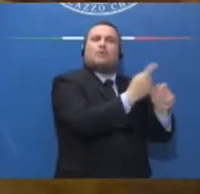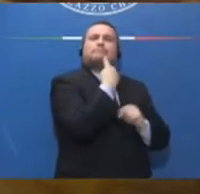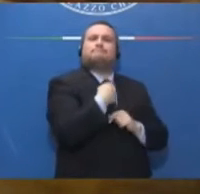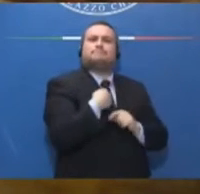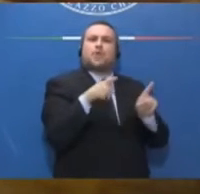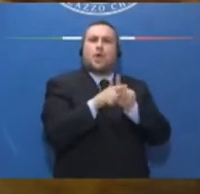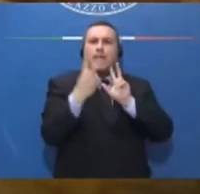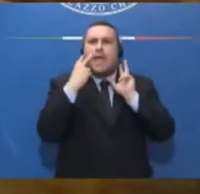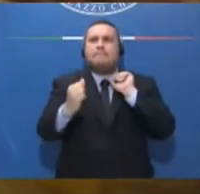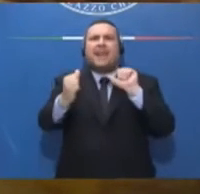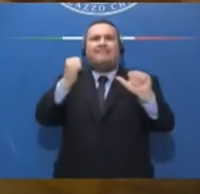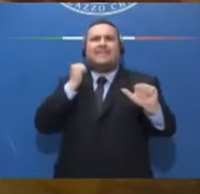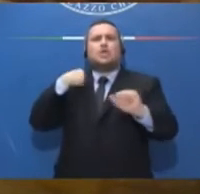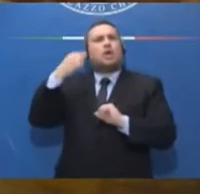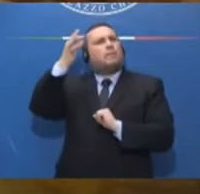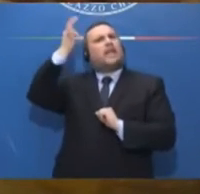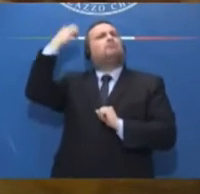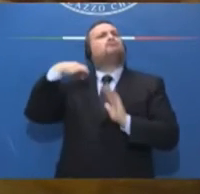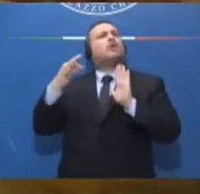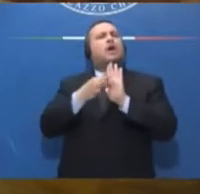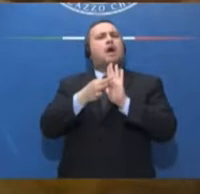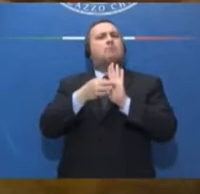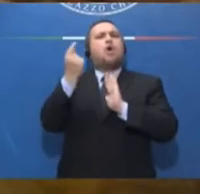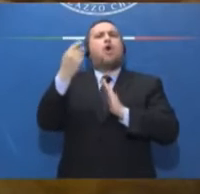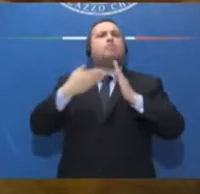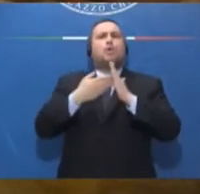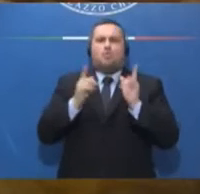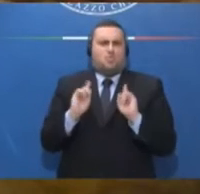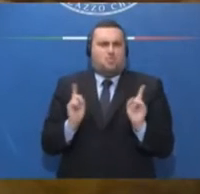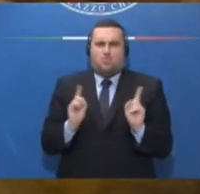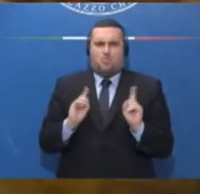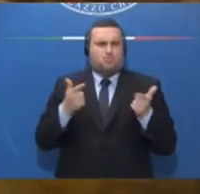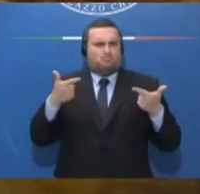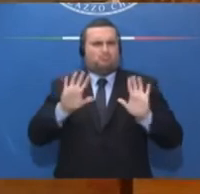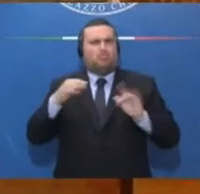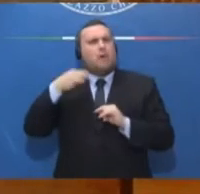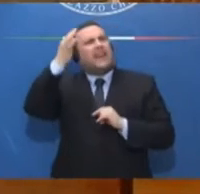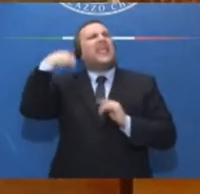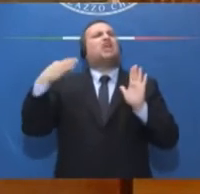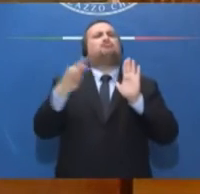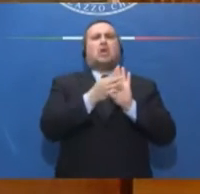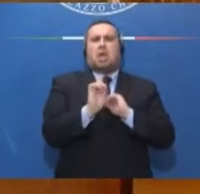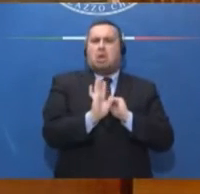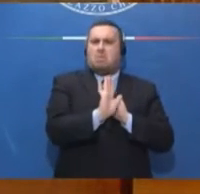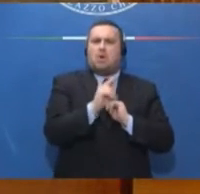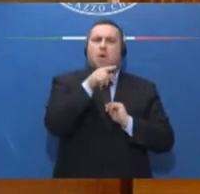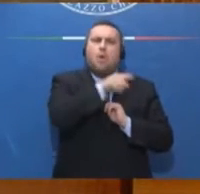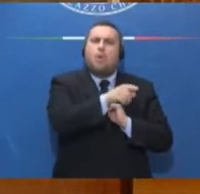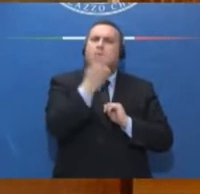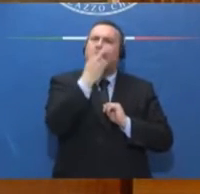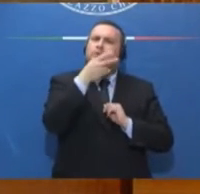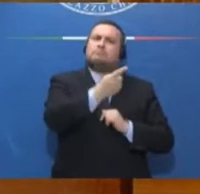di principio sull'idea di mettere un tetto al prezzo del gas e si è detto